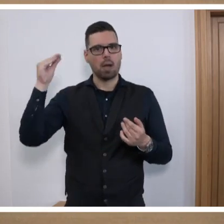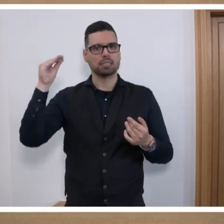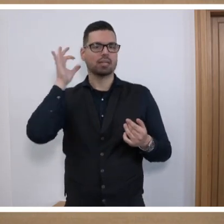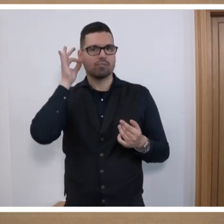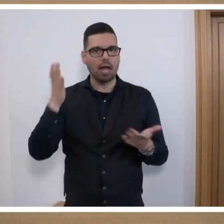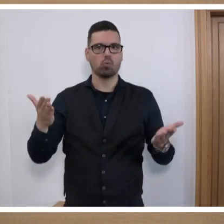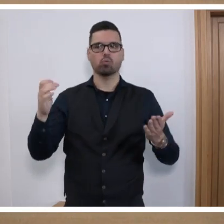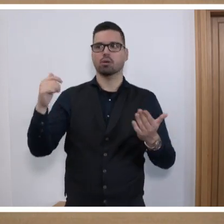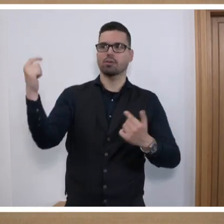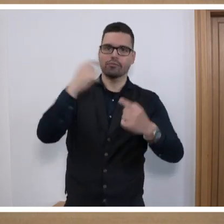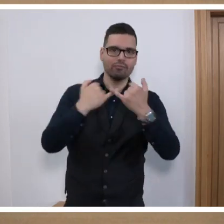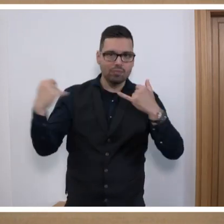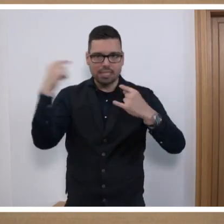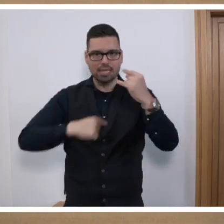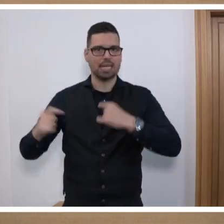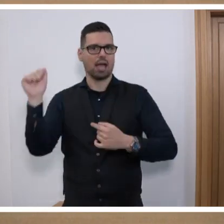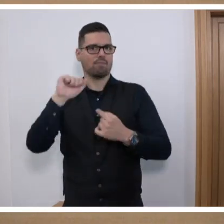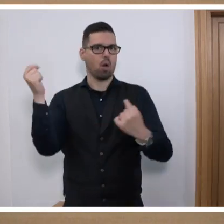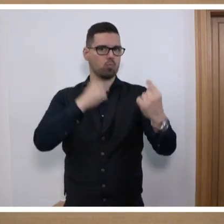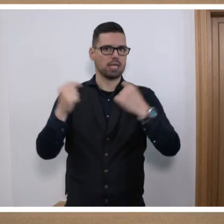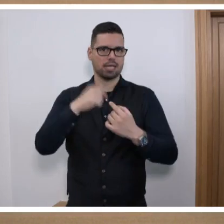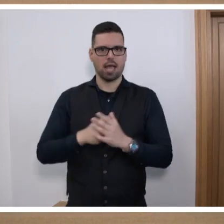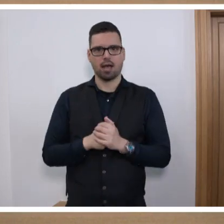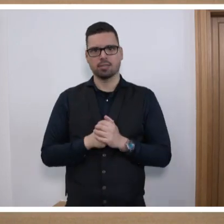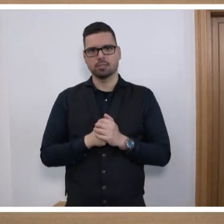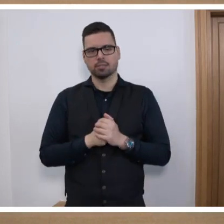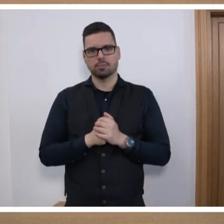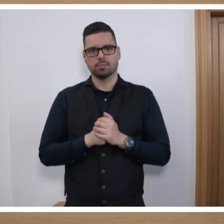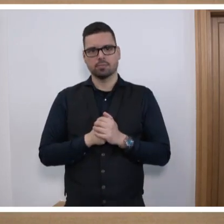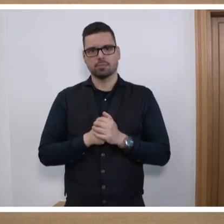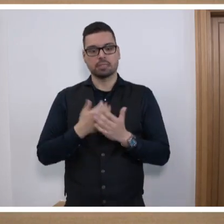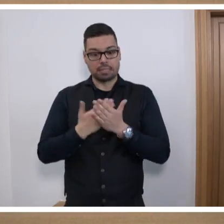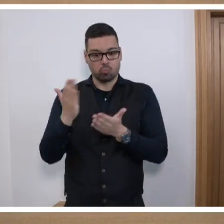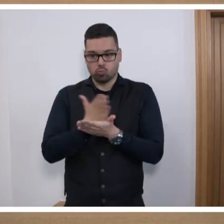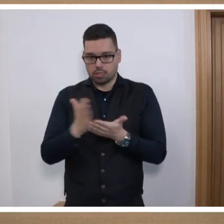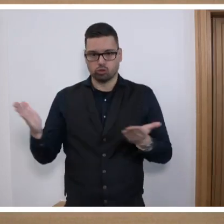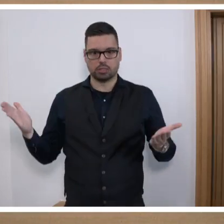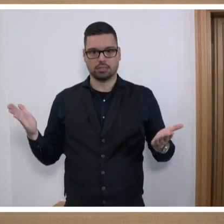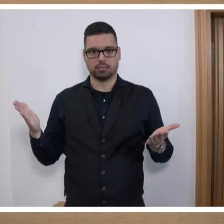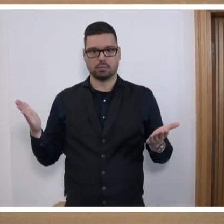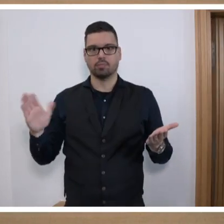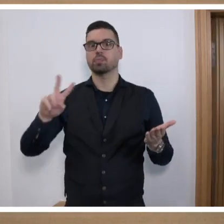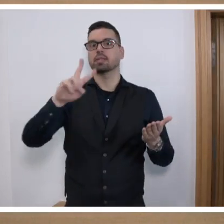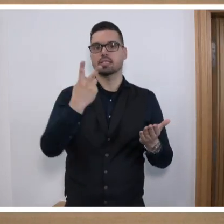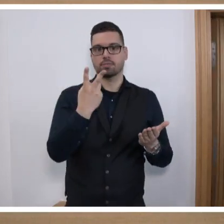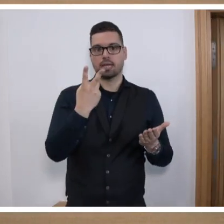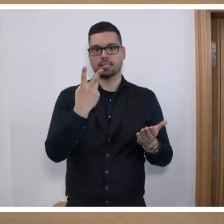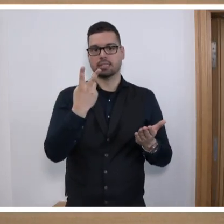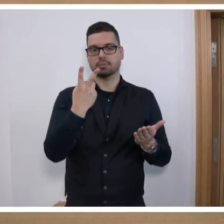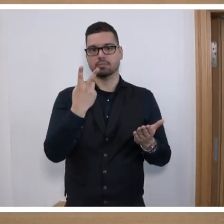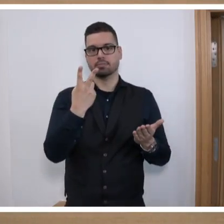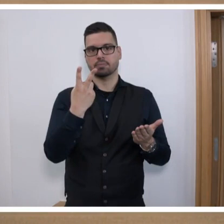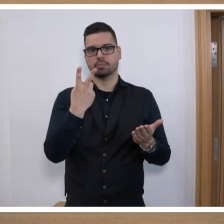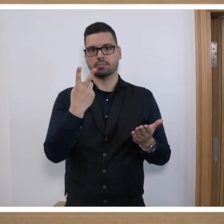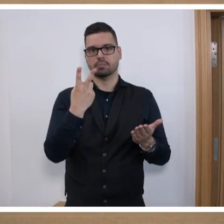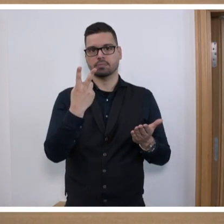sie her, wie sind sie hergekommen und so weiter. Das ist schon mal ein großer Unterschied. Das Zweite, doppelbötig ist, wenn ich